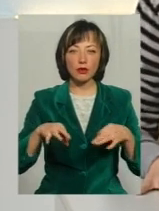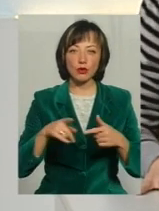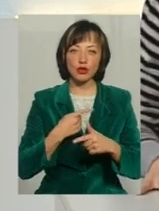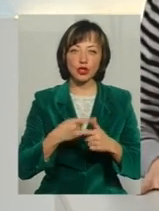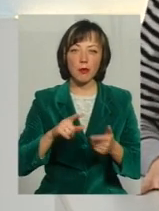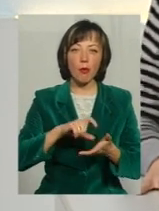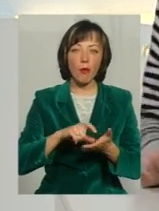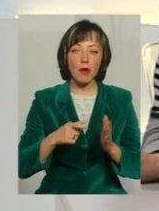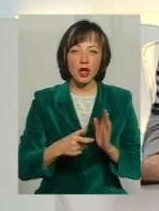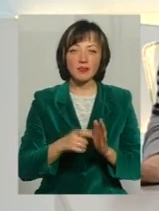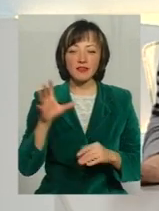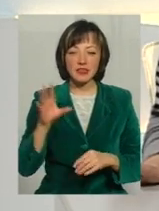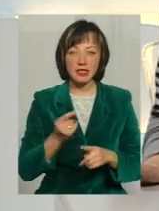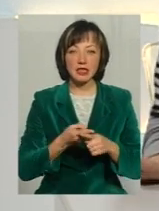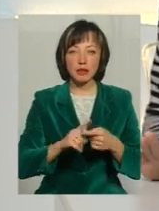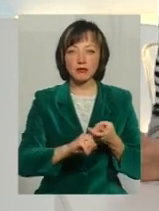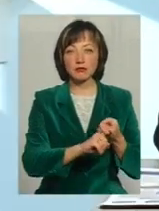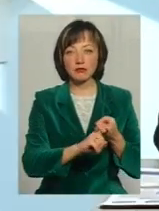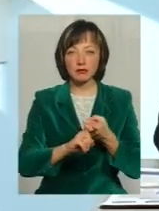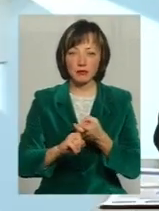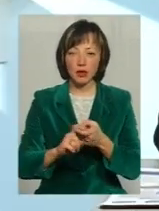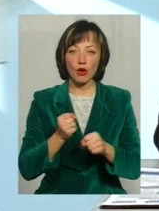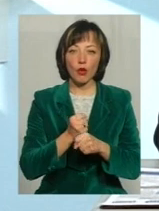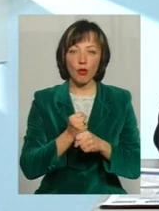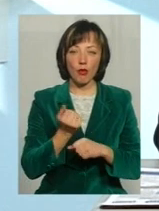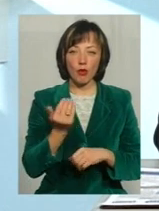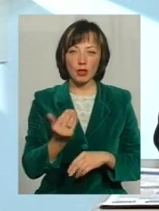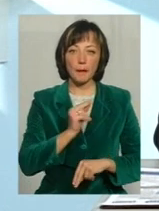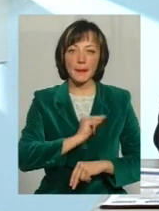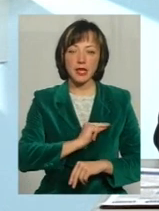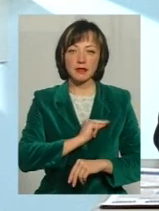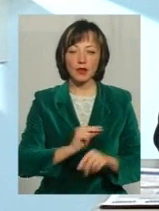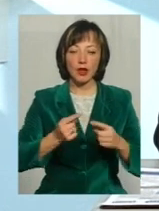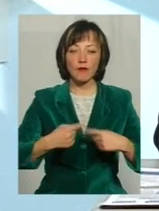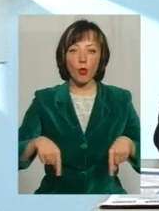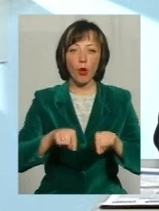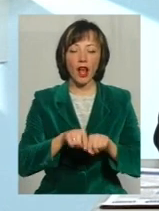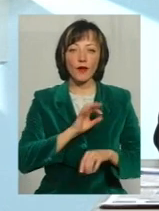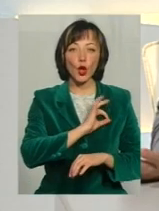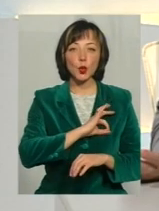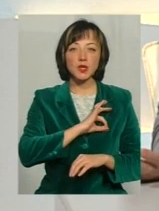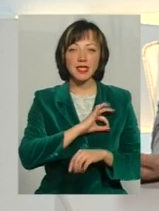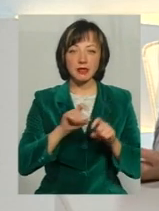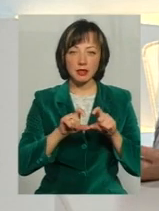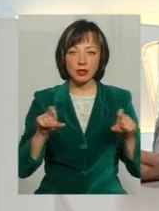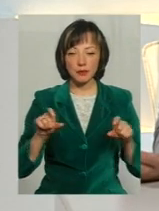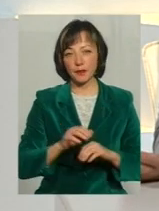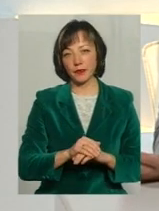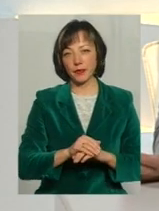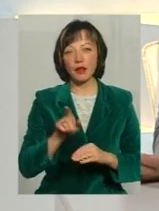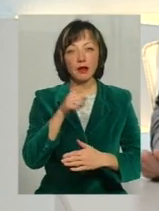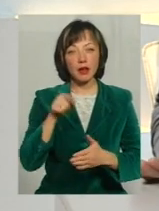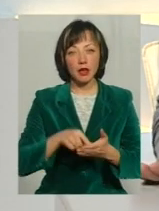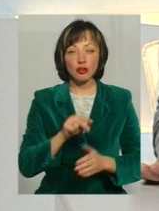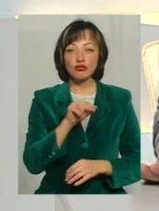помешкання Це все робота працівників органів юстиції Чи наші люди